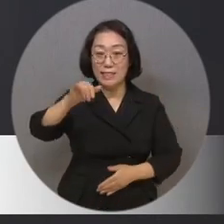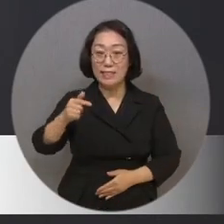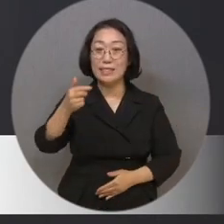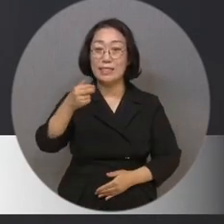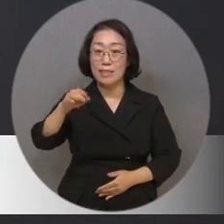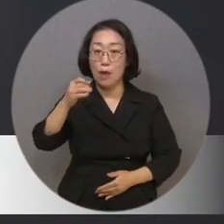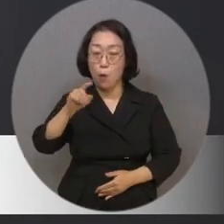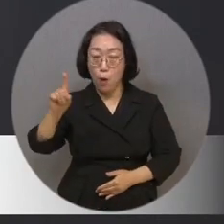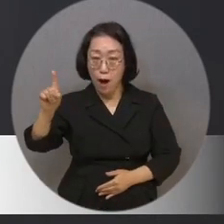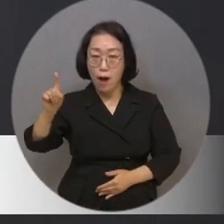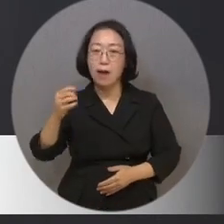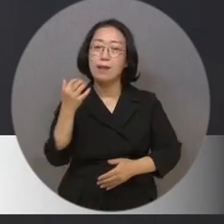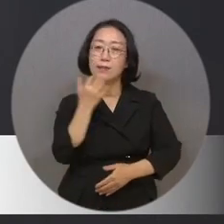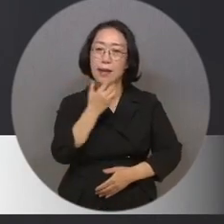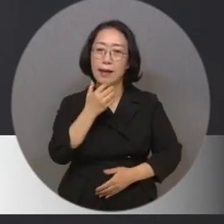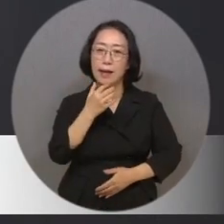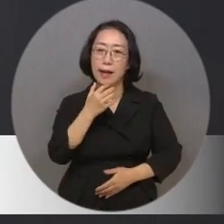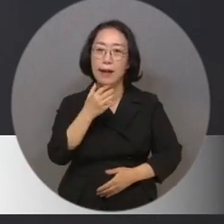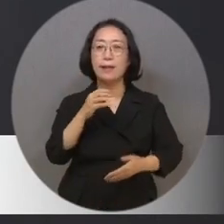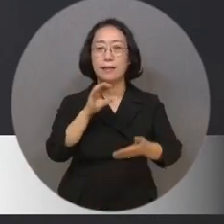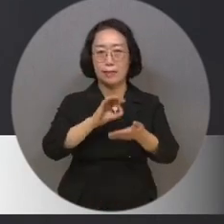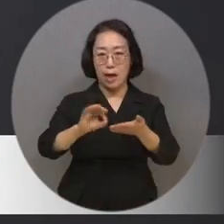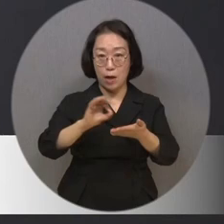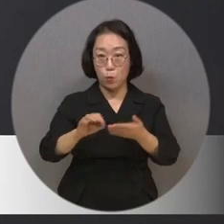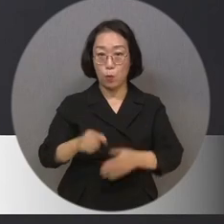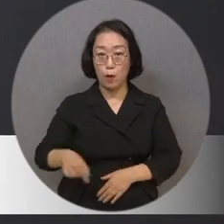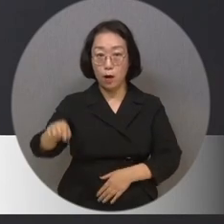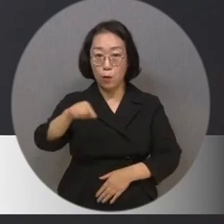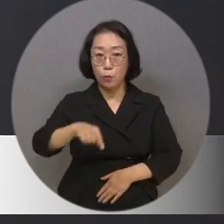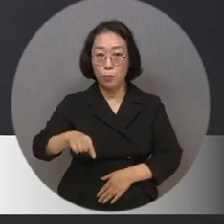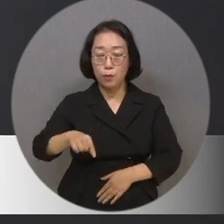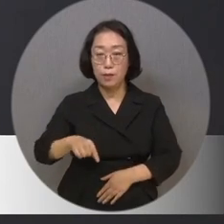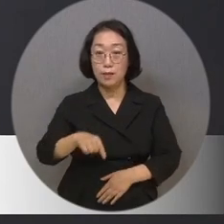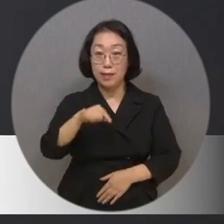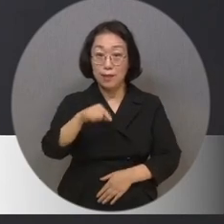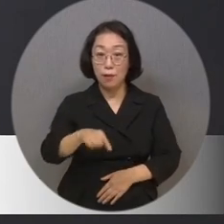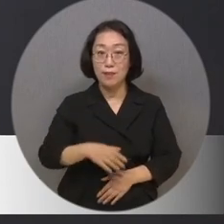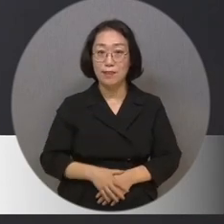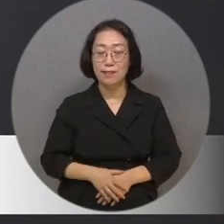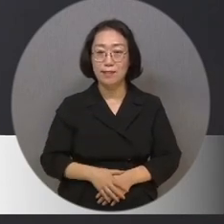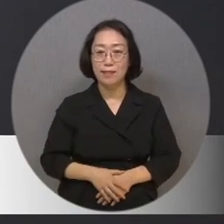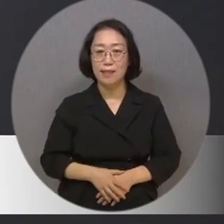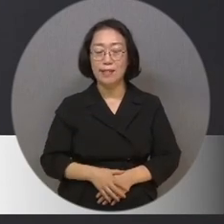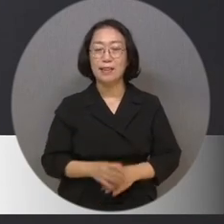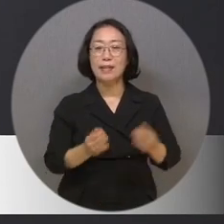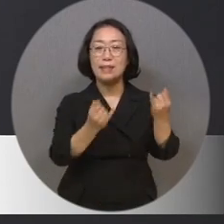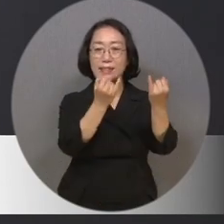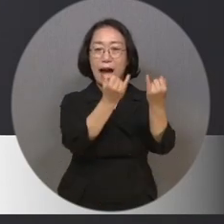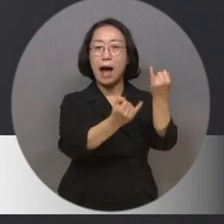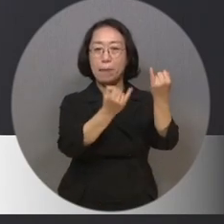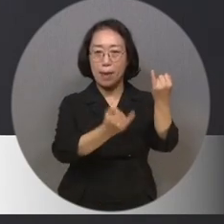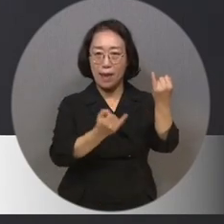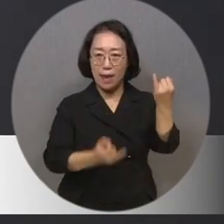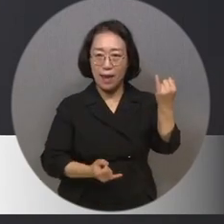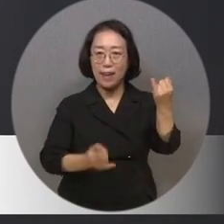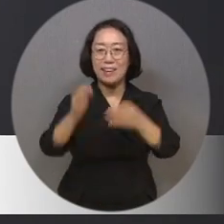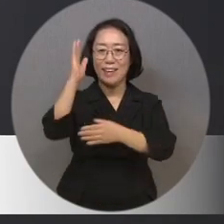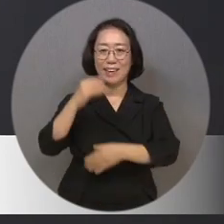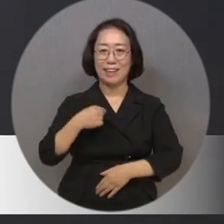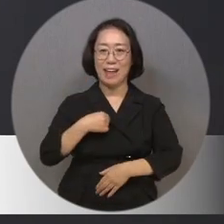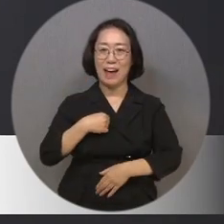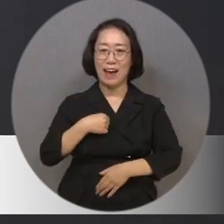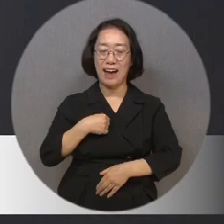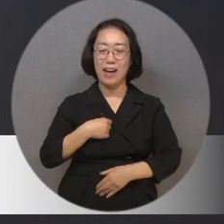채색화의 한 장르인데, 그중에서도 지금 이 시리즈가 세자매 이야기라고 해서 제가